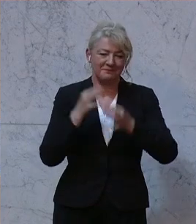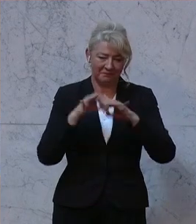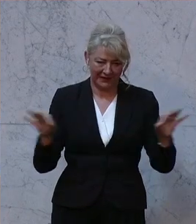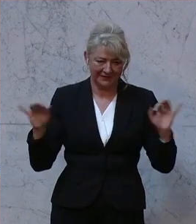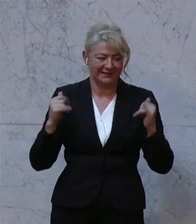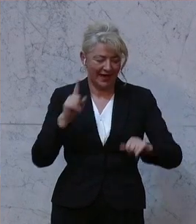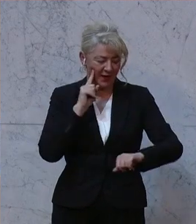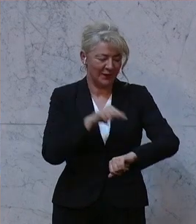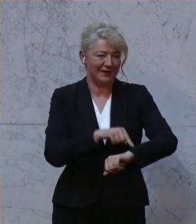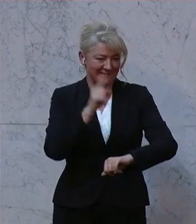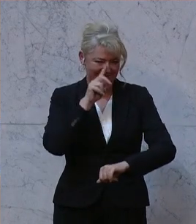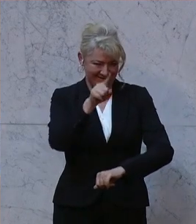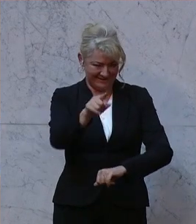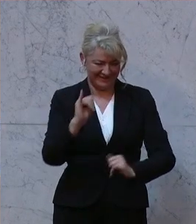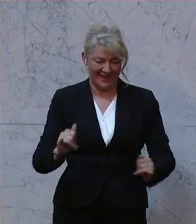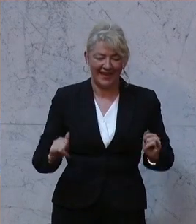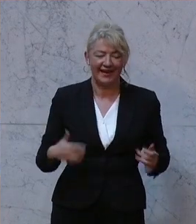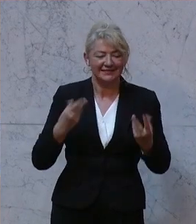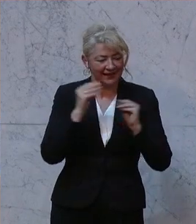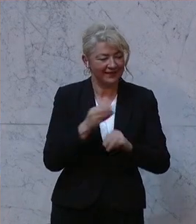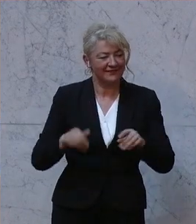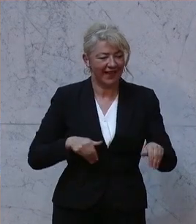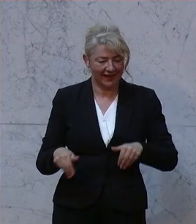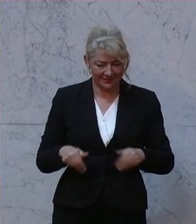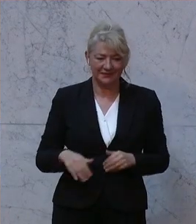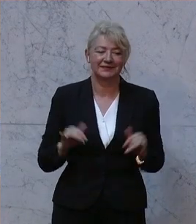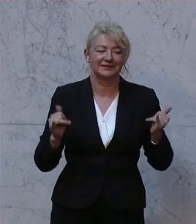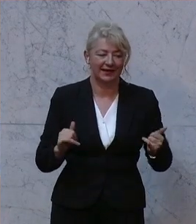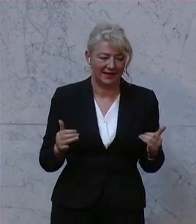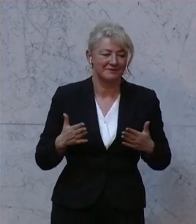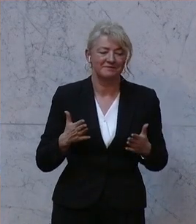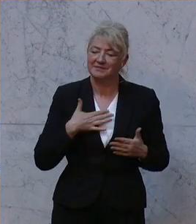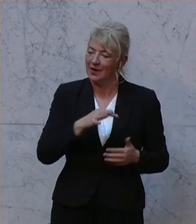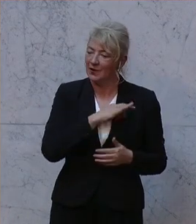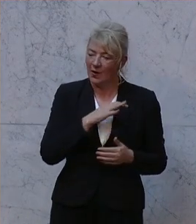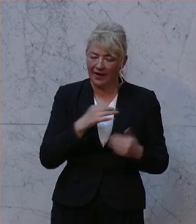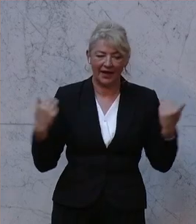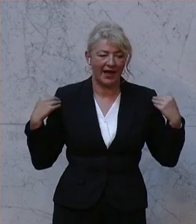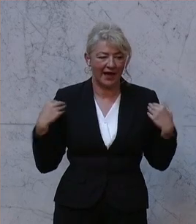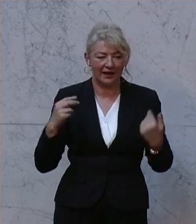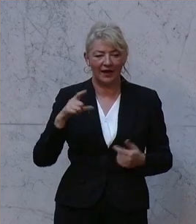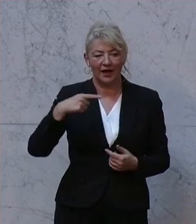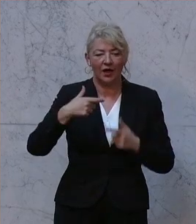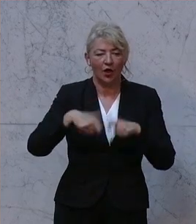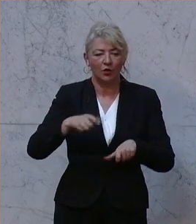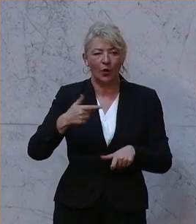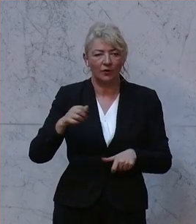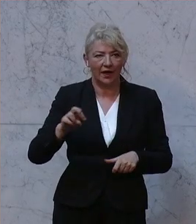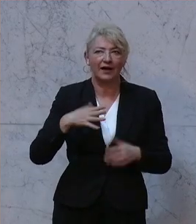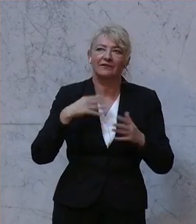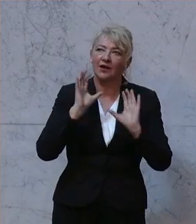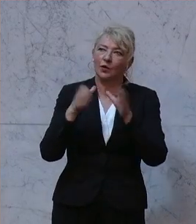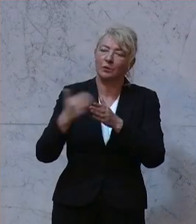Angela Baumgartner von der ÖVP ist am Wort. Im Namen meiner Kollegin Agnes Dottor möchte ich die Besuchergruppe